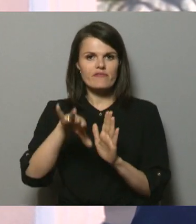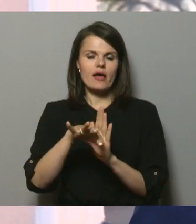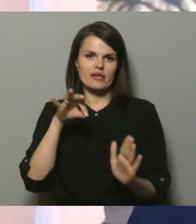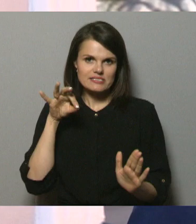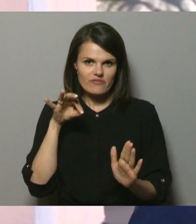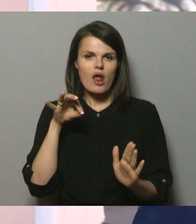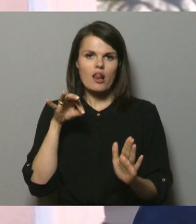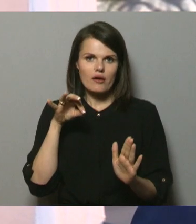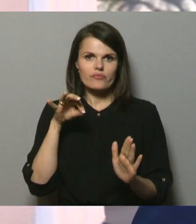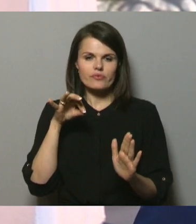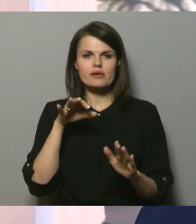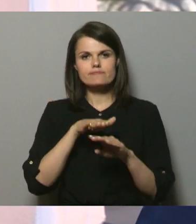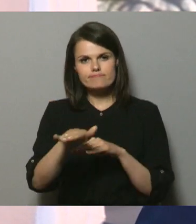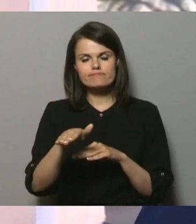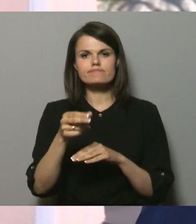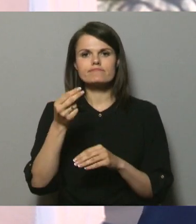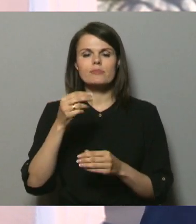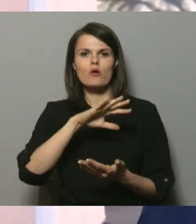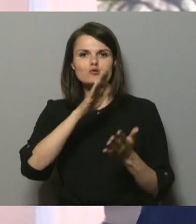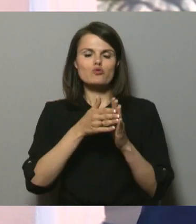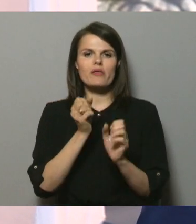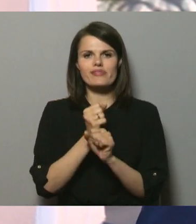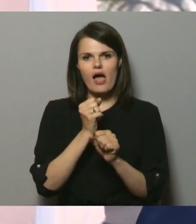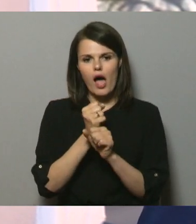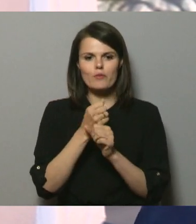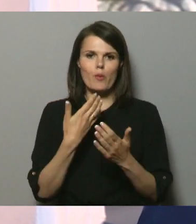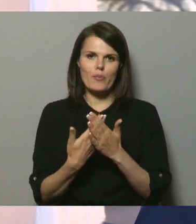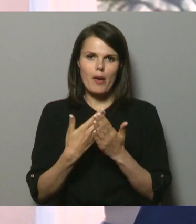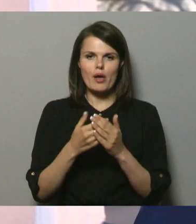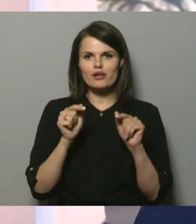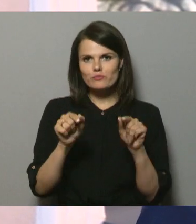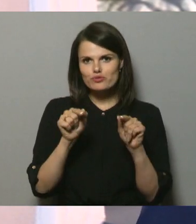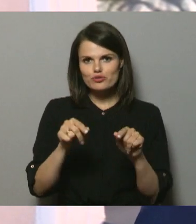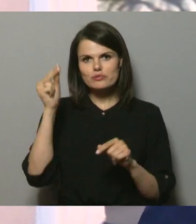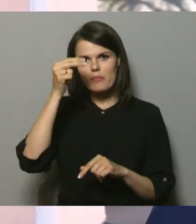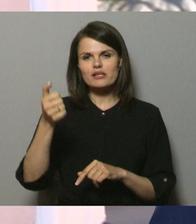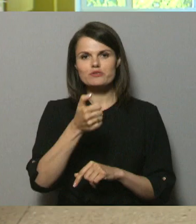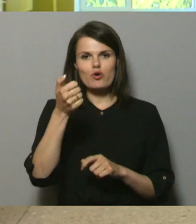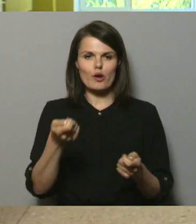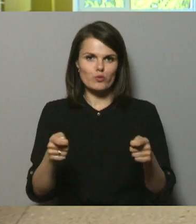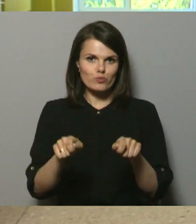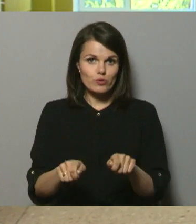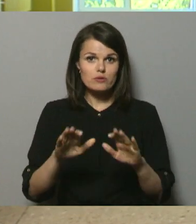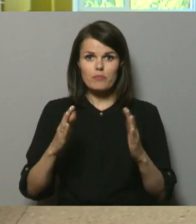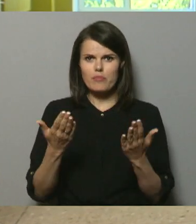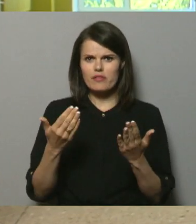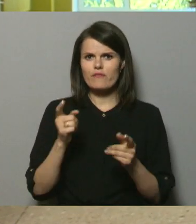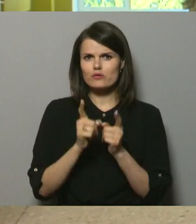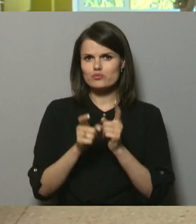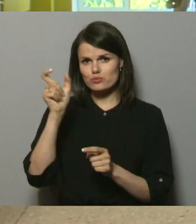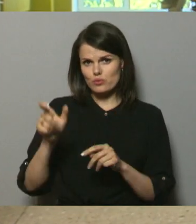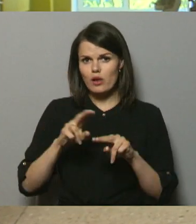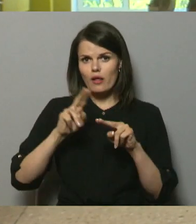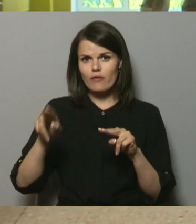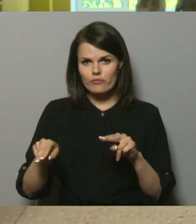īstenot summatīvo darbu, piemēram, šīs mācības gada nosalaigumā. Bet vai skolotājs